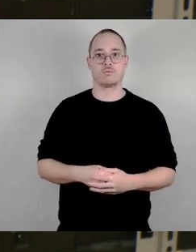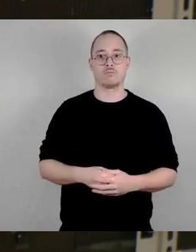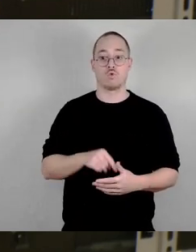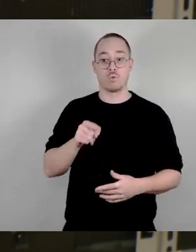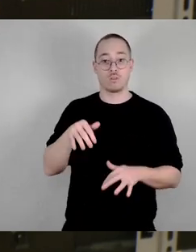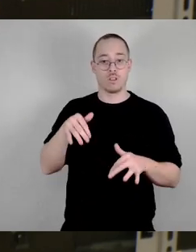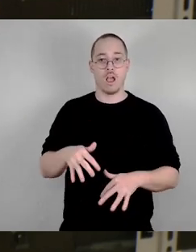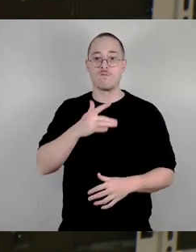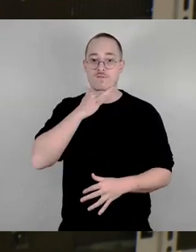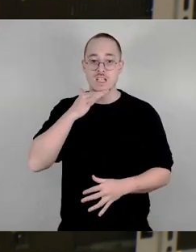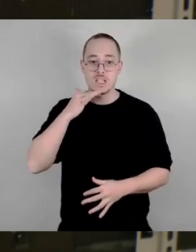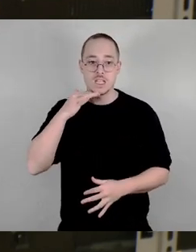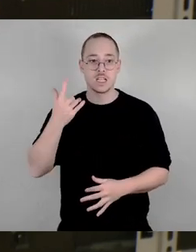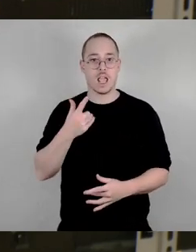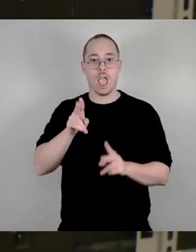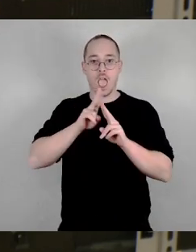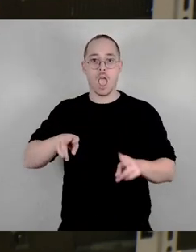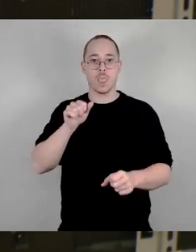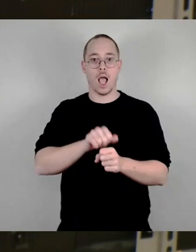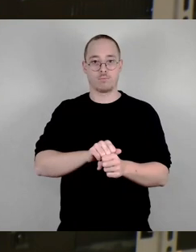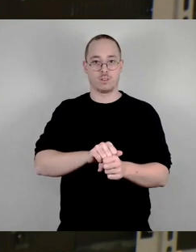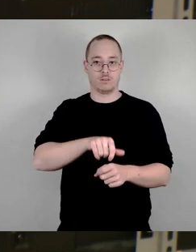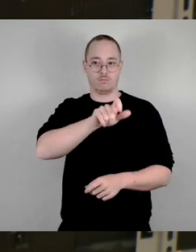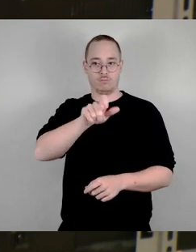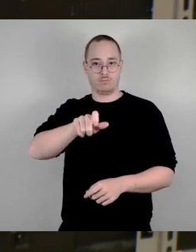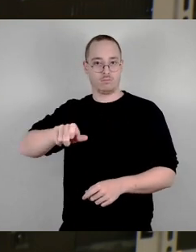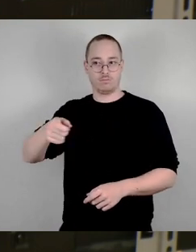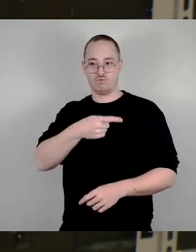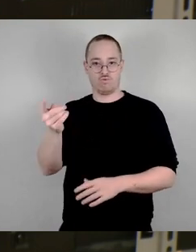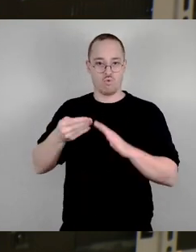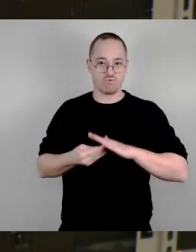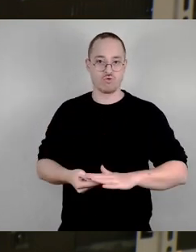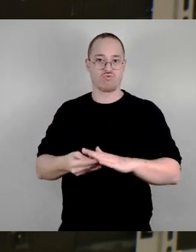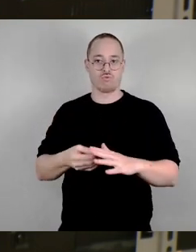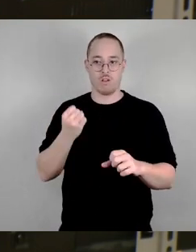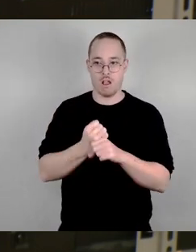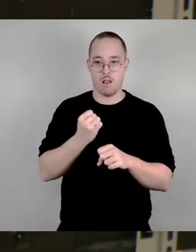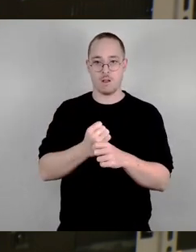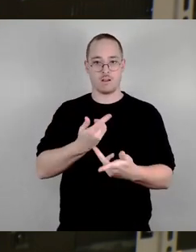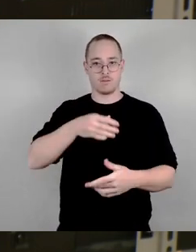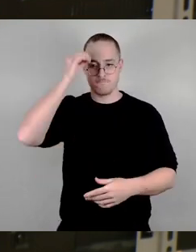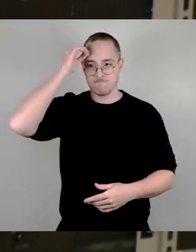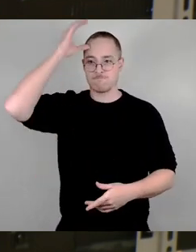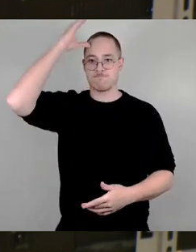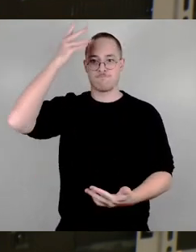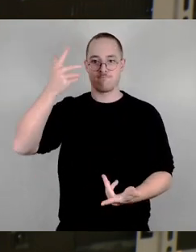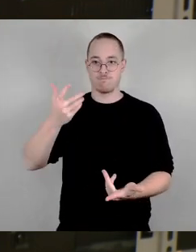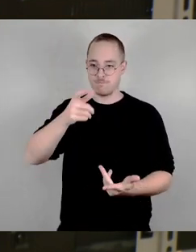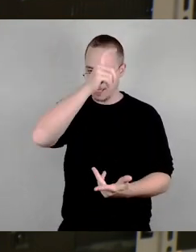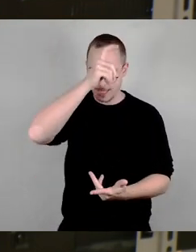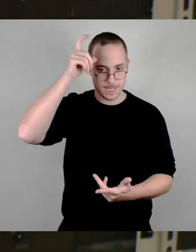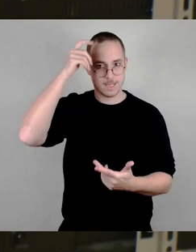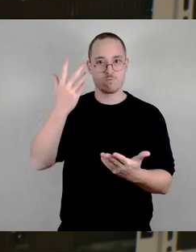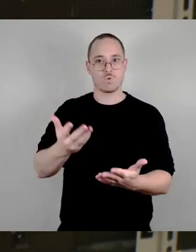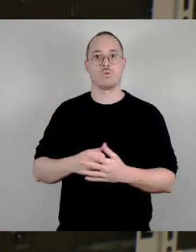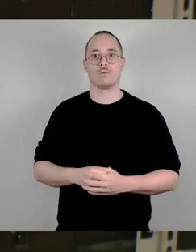und Dresdner stützen. Und das wissen sie ja auch. Wir stimmen ihnen zu. Es braucht mehr Geld für die Kommunen. Es